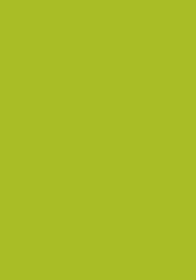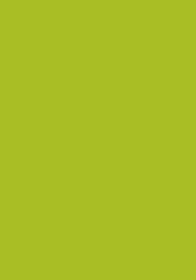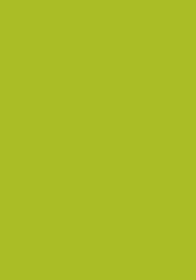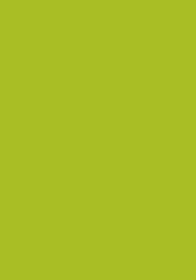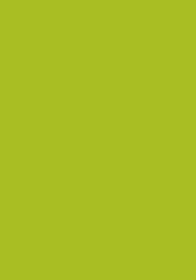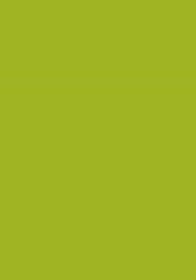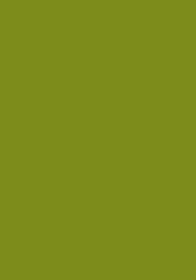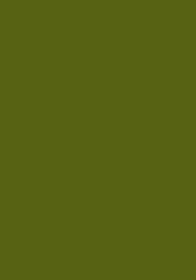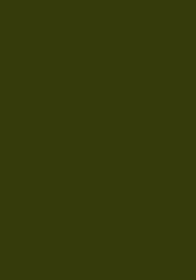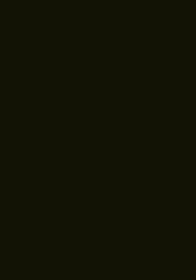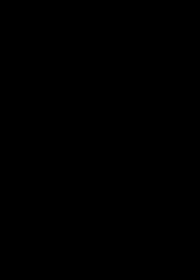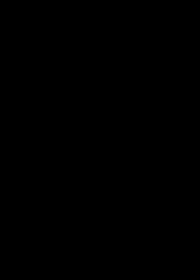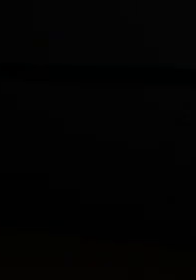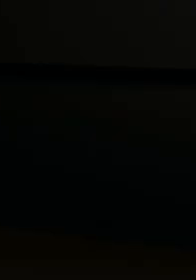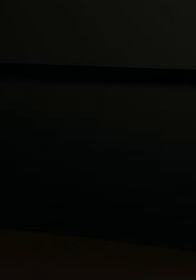Dziękujemy.